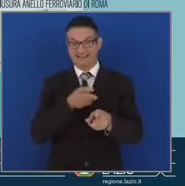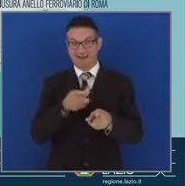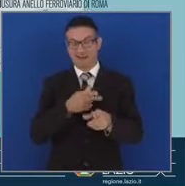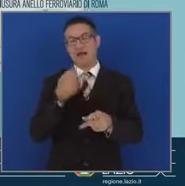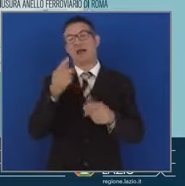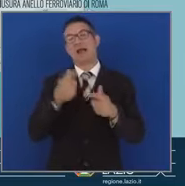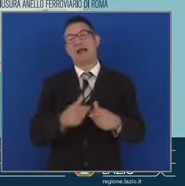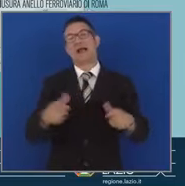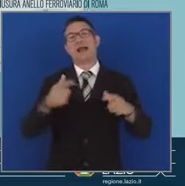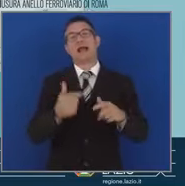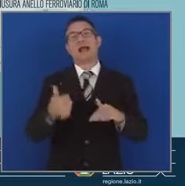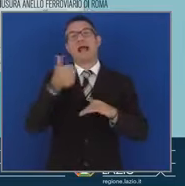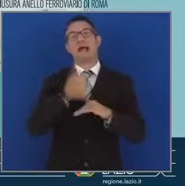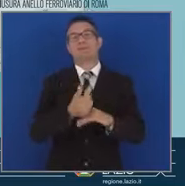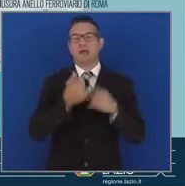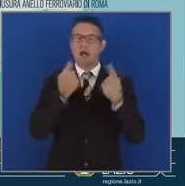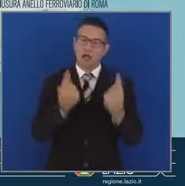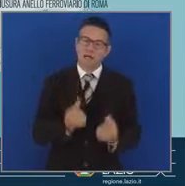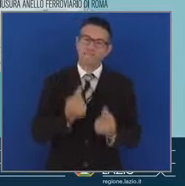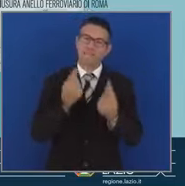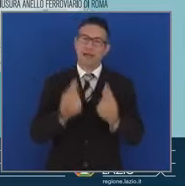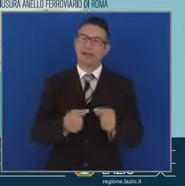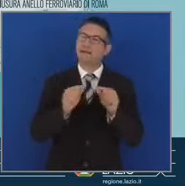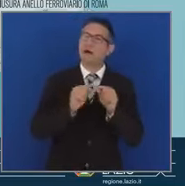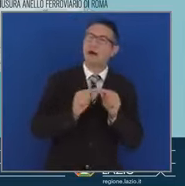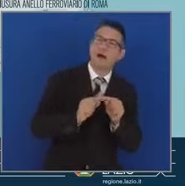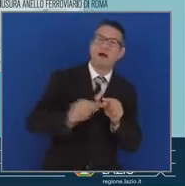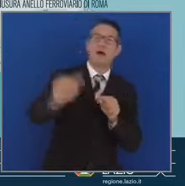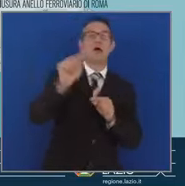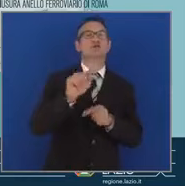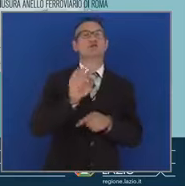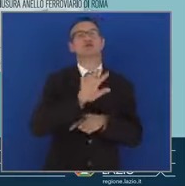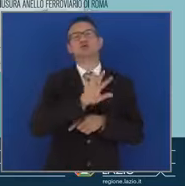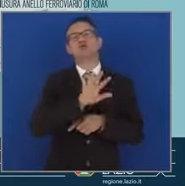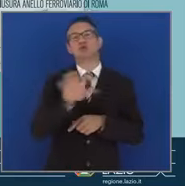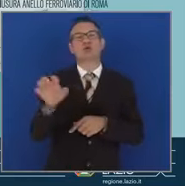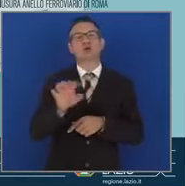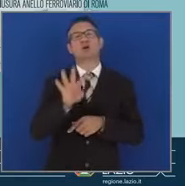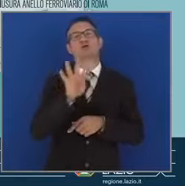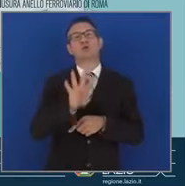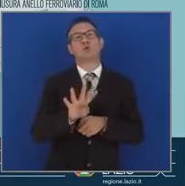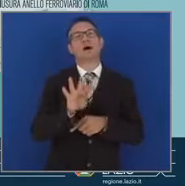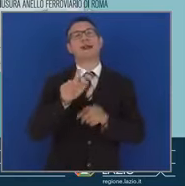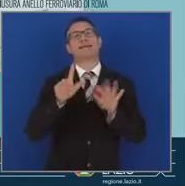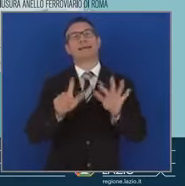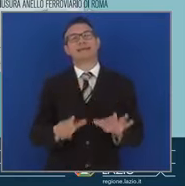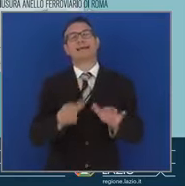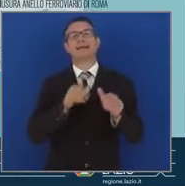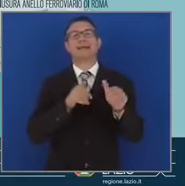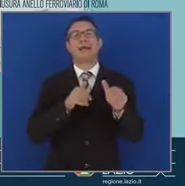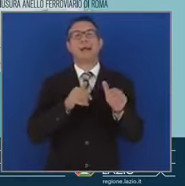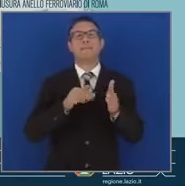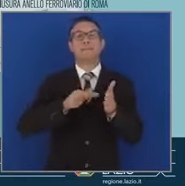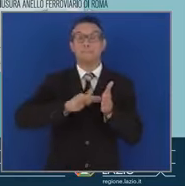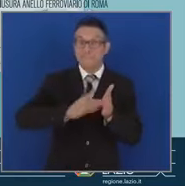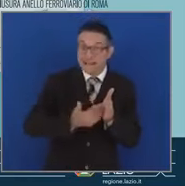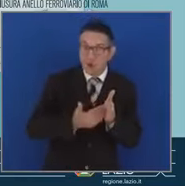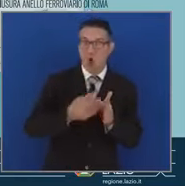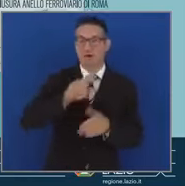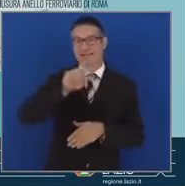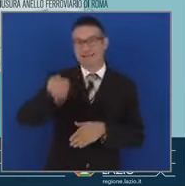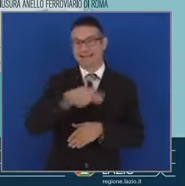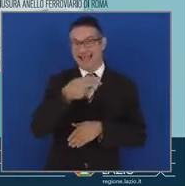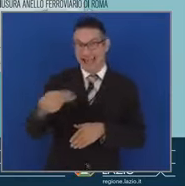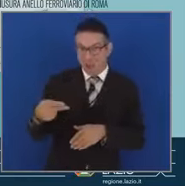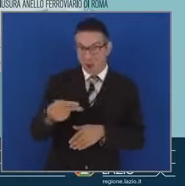paese attendeva da decenni, 547 milioni di euro di investimento nella capitale che